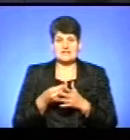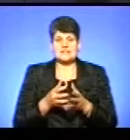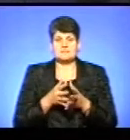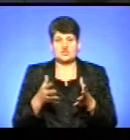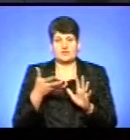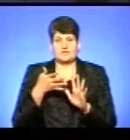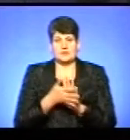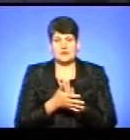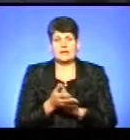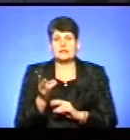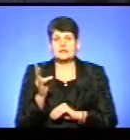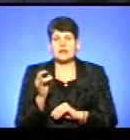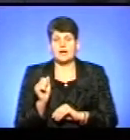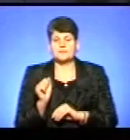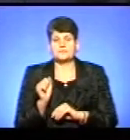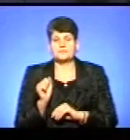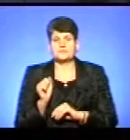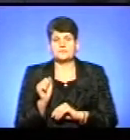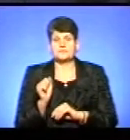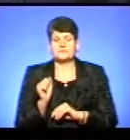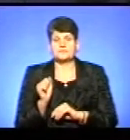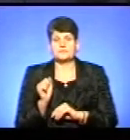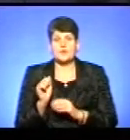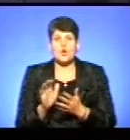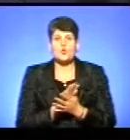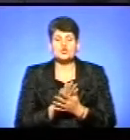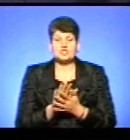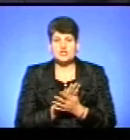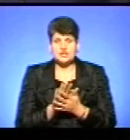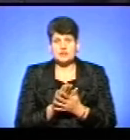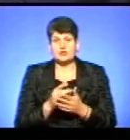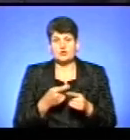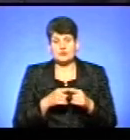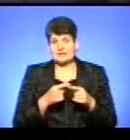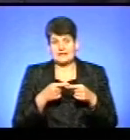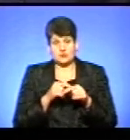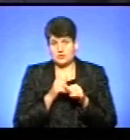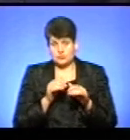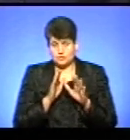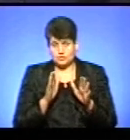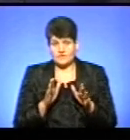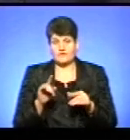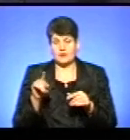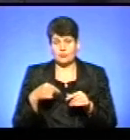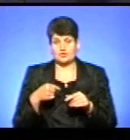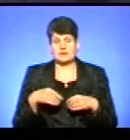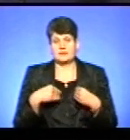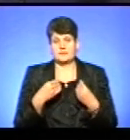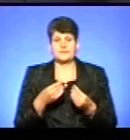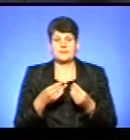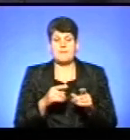очищення. Якщо це буде неможливо технічно, будемо вимогу до нього ставити,